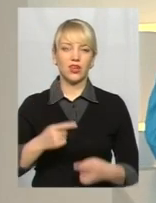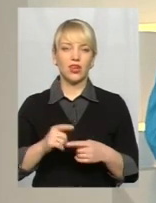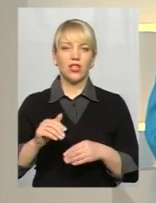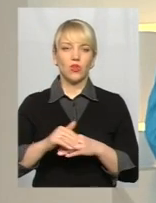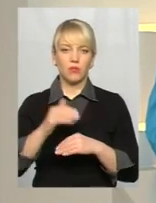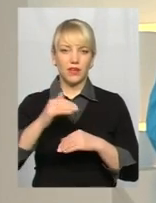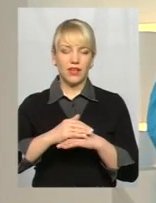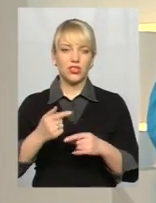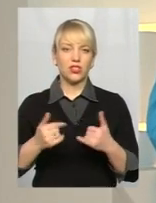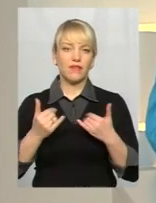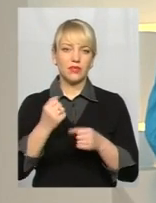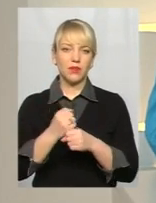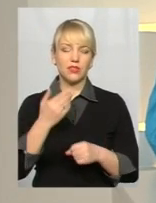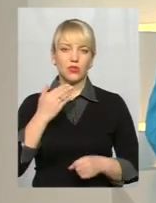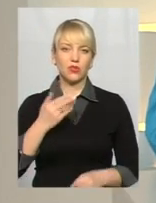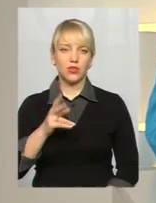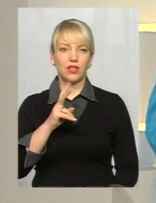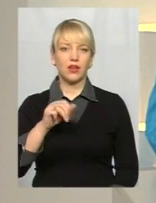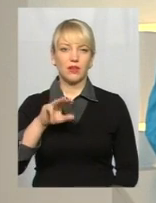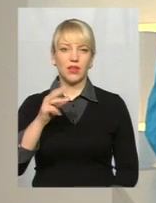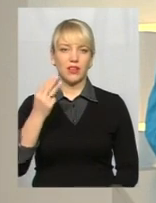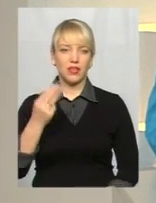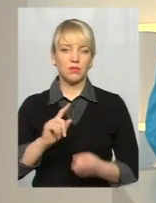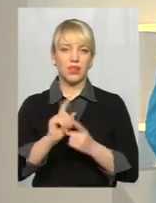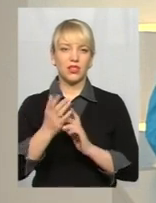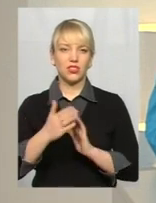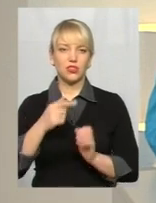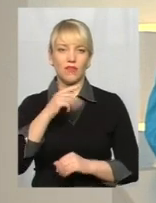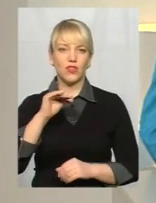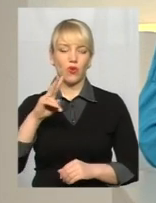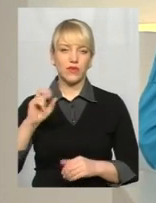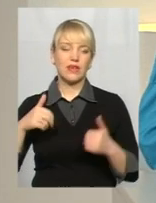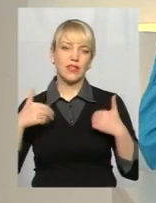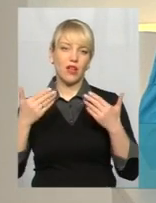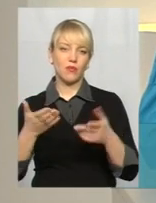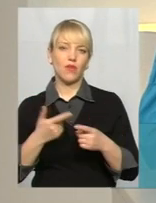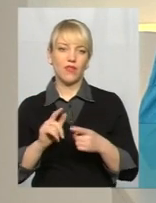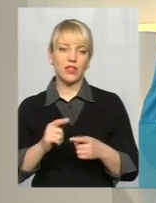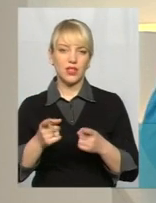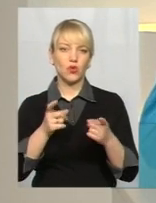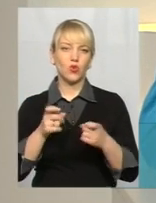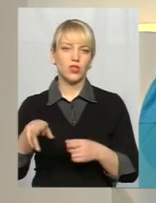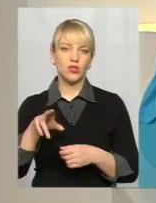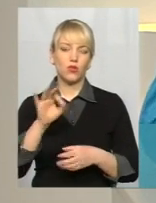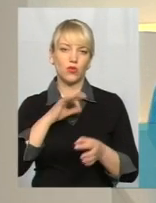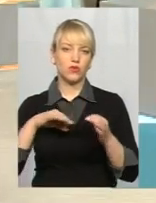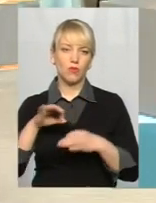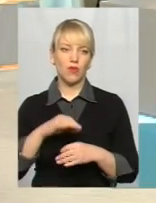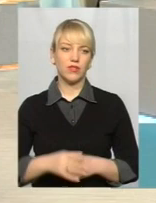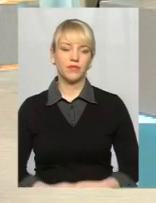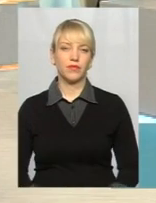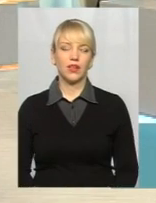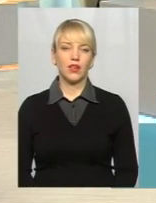прямому ефірі для вас працюють Олена Кеміняш, стурдопереклад Оксани Фіновської. Вітаємо всіх і долучайтесь до розмови. Пане